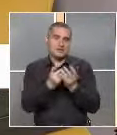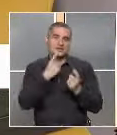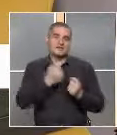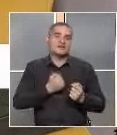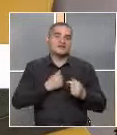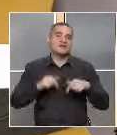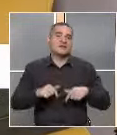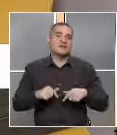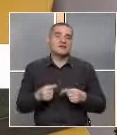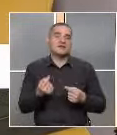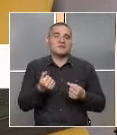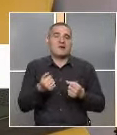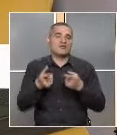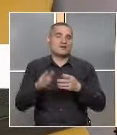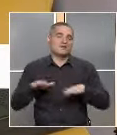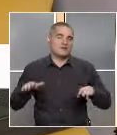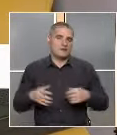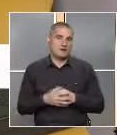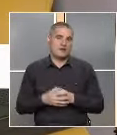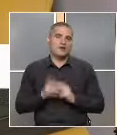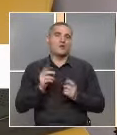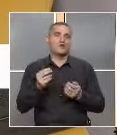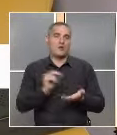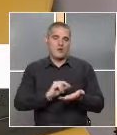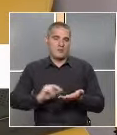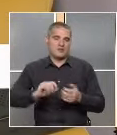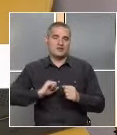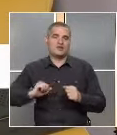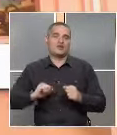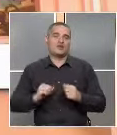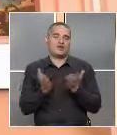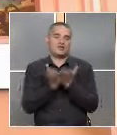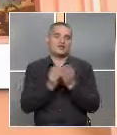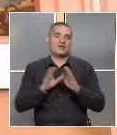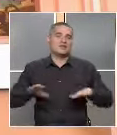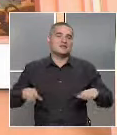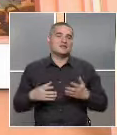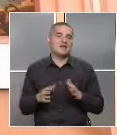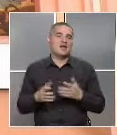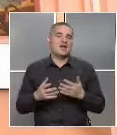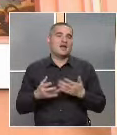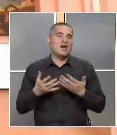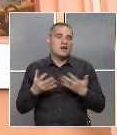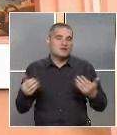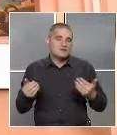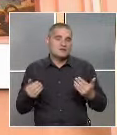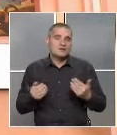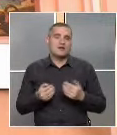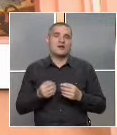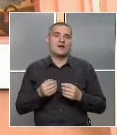съжаление сега са много малко тези, които пишат и четат. От децата са ни съвсем различни и